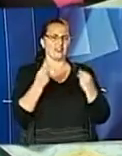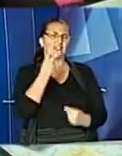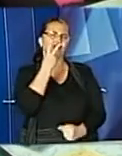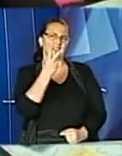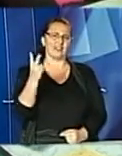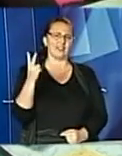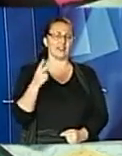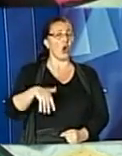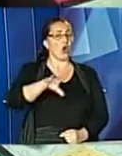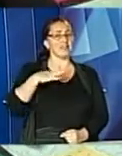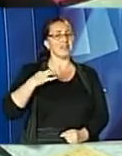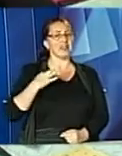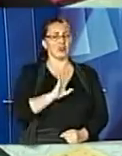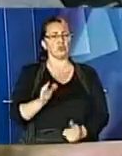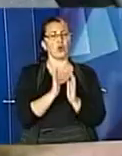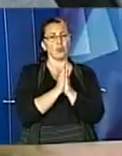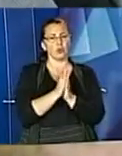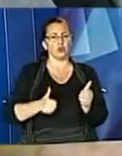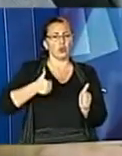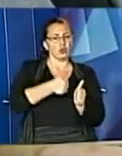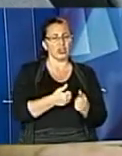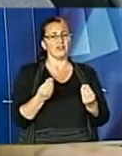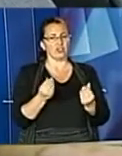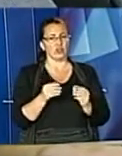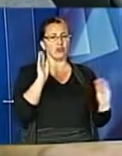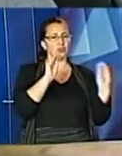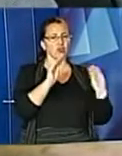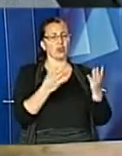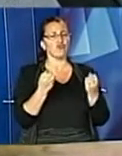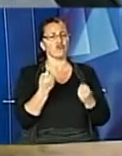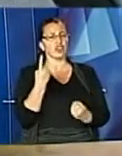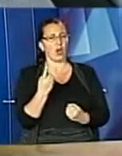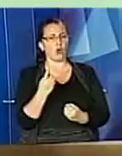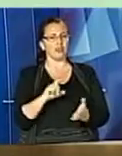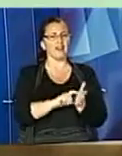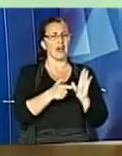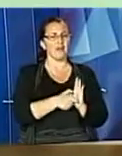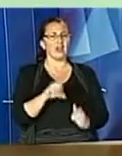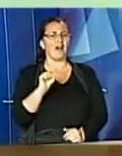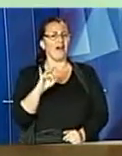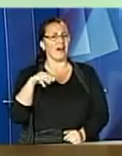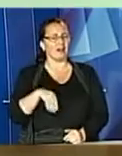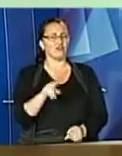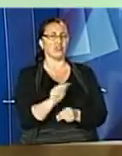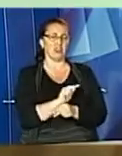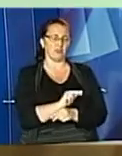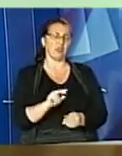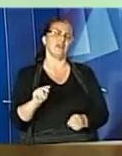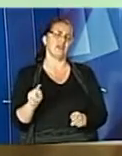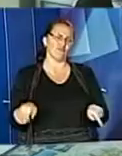Окрім того, усіх небайдужих просять долучатись фінансово, аби облаштувати ще один кабінет арт-терапії та створити майстерню.